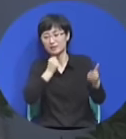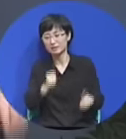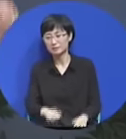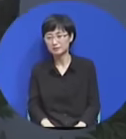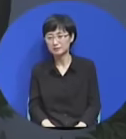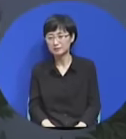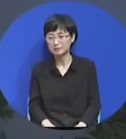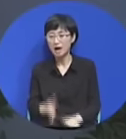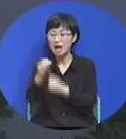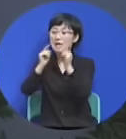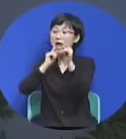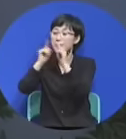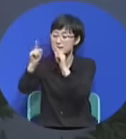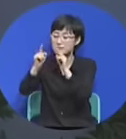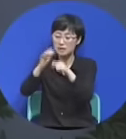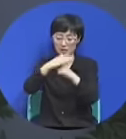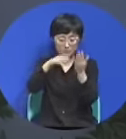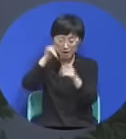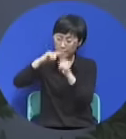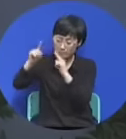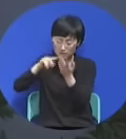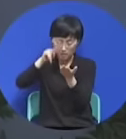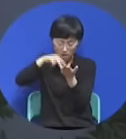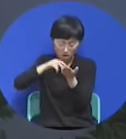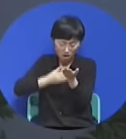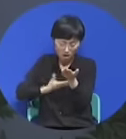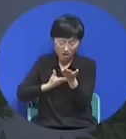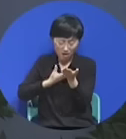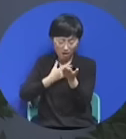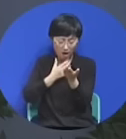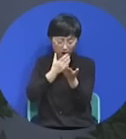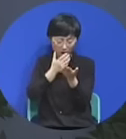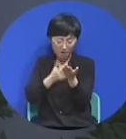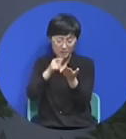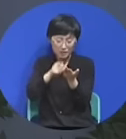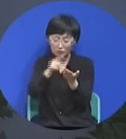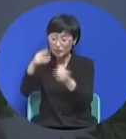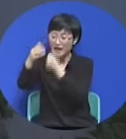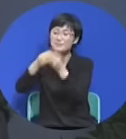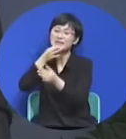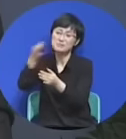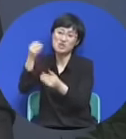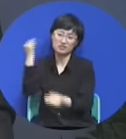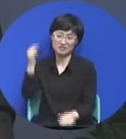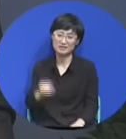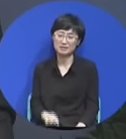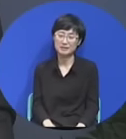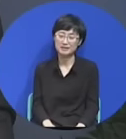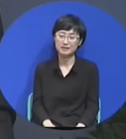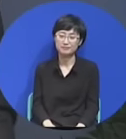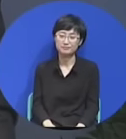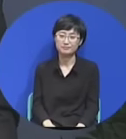하나님의 음성은 말씀으로 들려오는 겁니다. 그렇죠. 그거 하는 사람들은 응답받았고요.